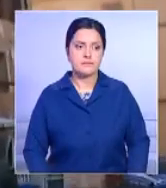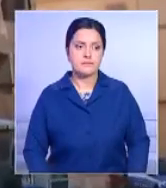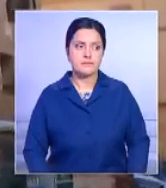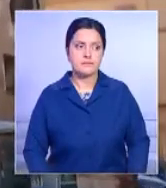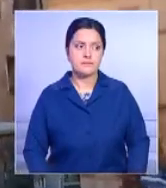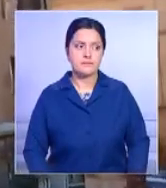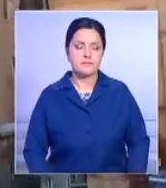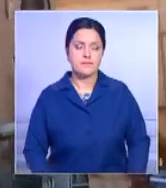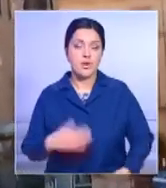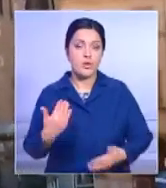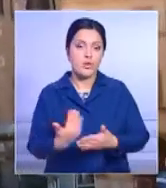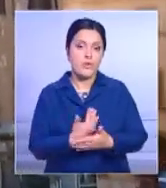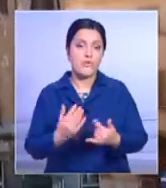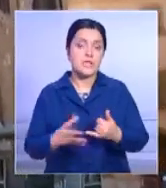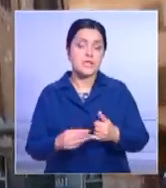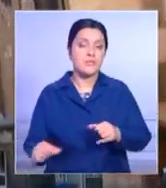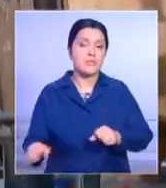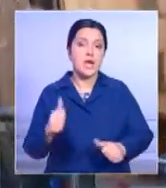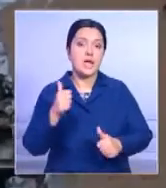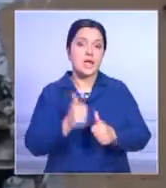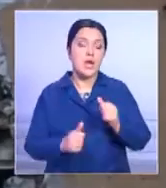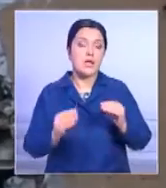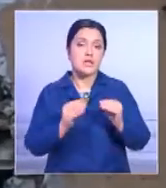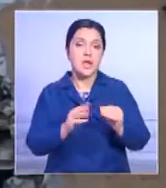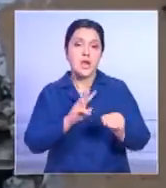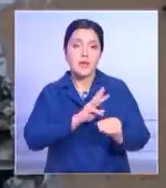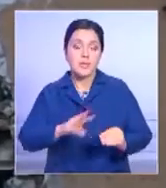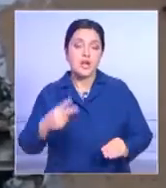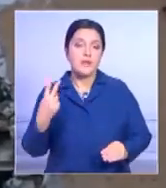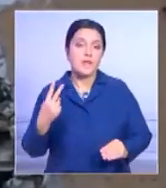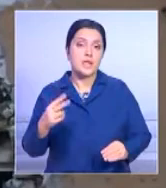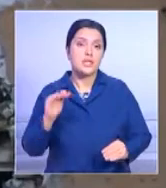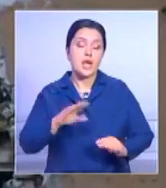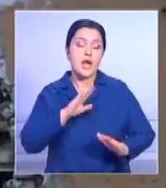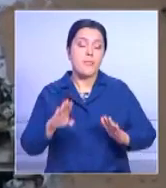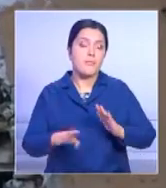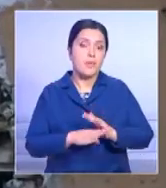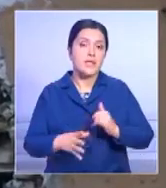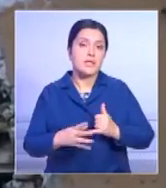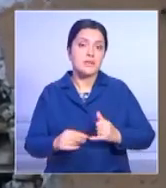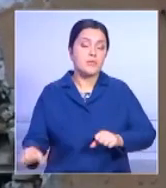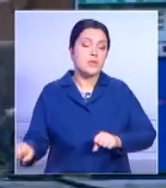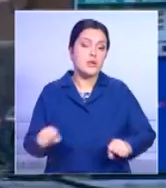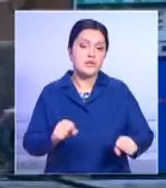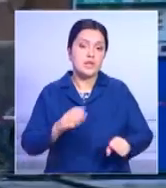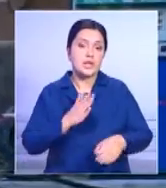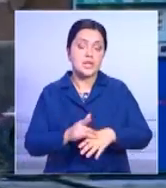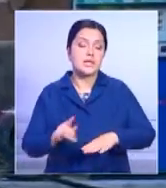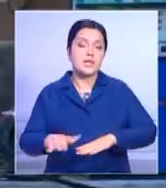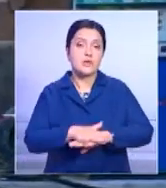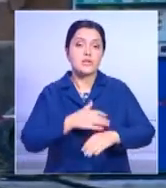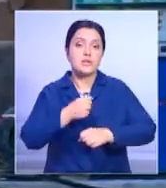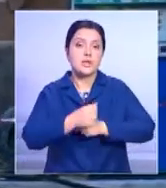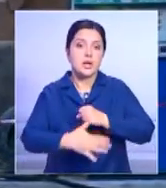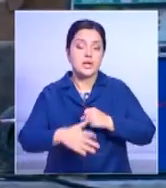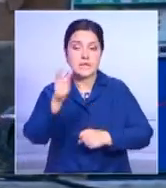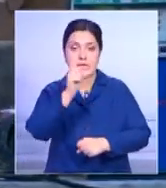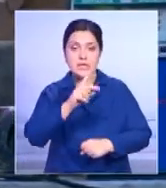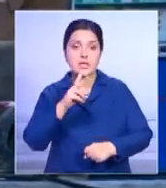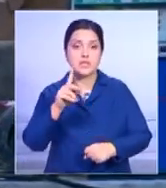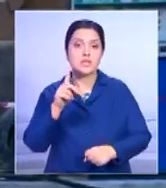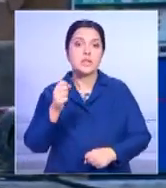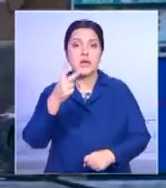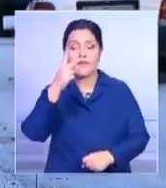Новое землетрясение каждые 10 минут. 20 тысяч подземных толчков населению центральной Италии пришлось пережить за два